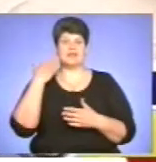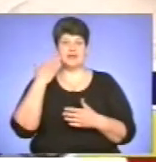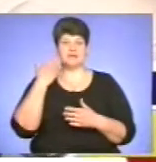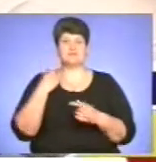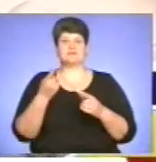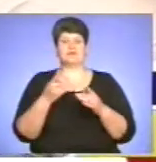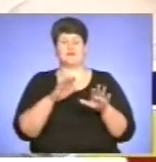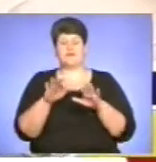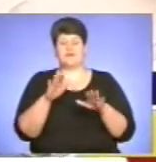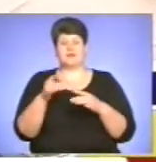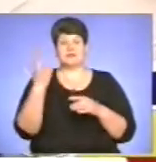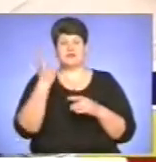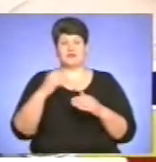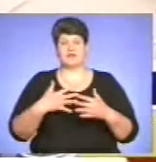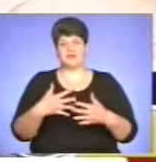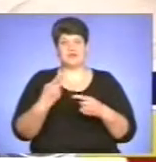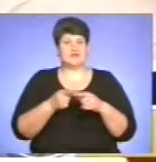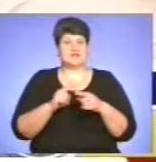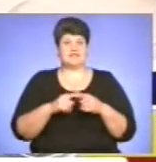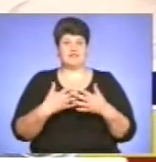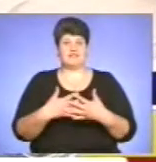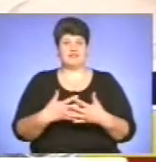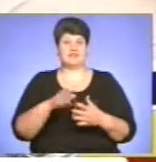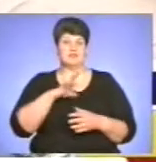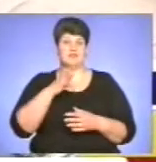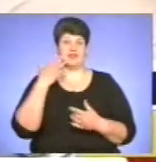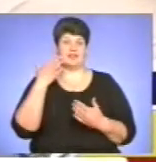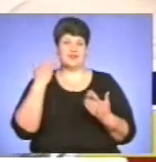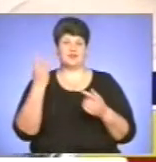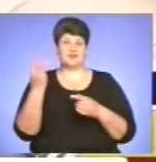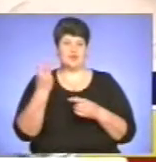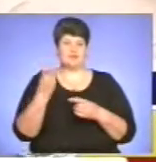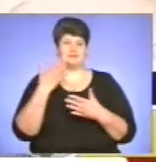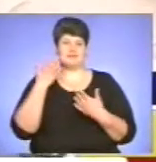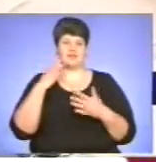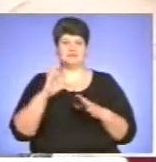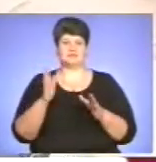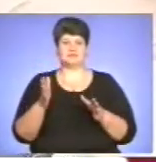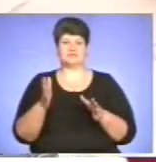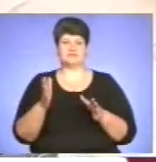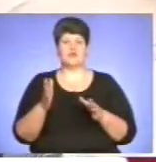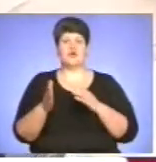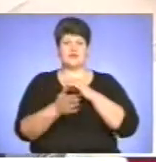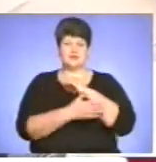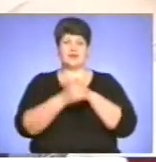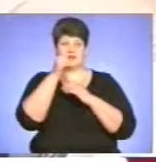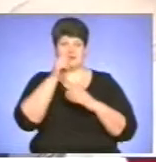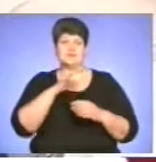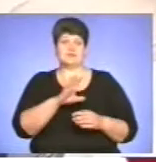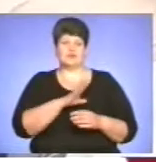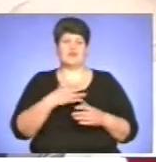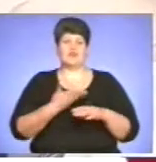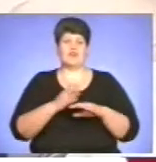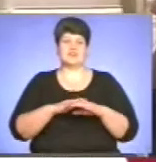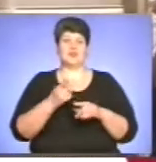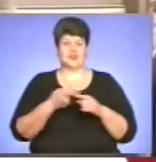вагітністю, то ця вагітність для мене була легшою, хоча і тройня. Звичайно, в останній місяць було важко, але до того